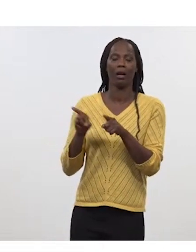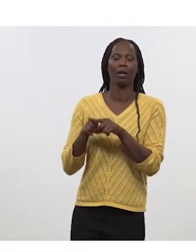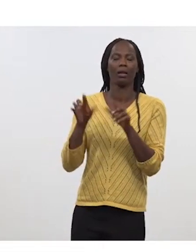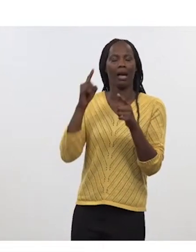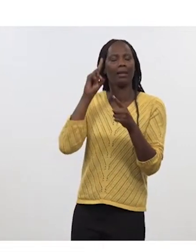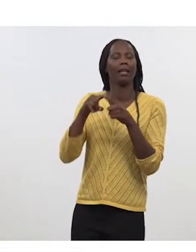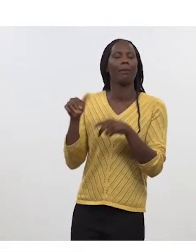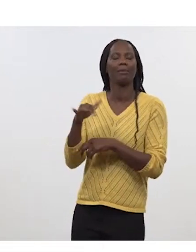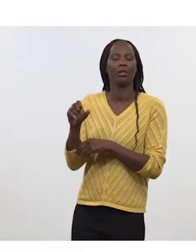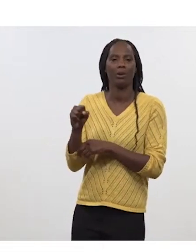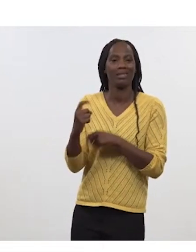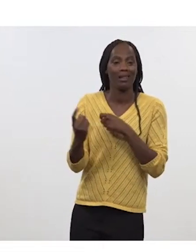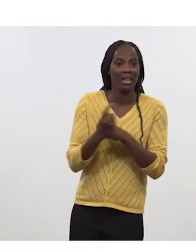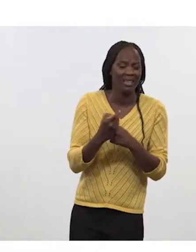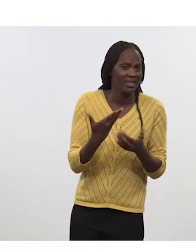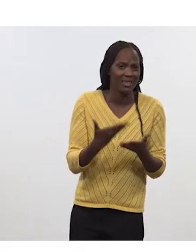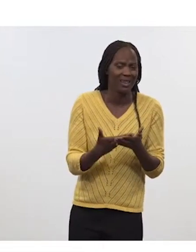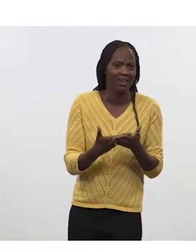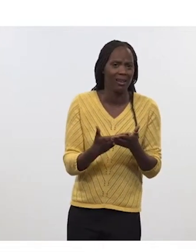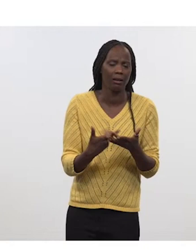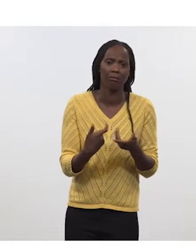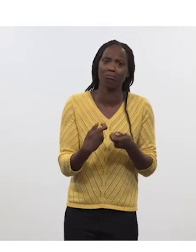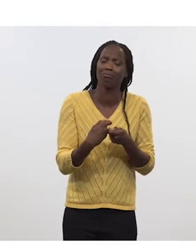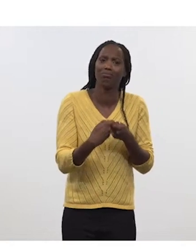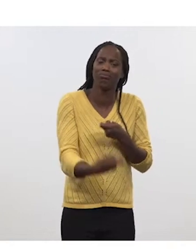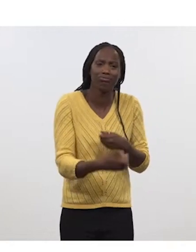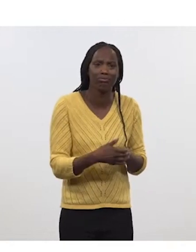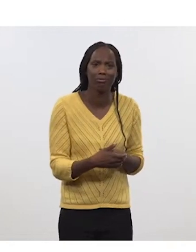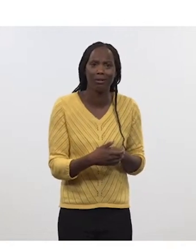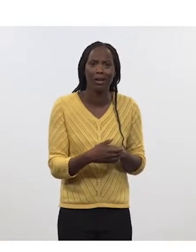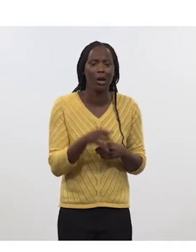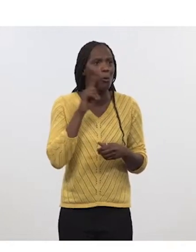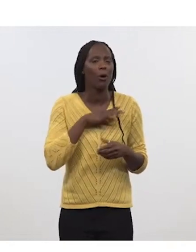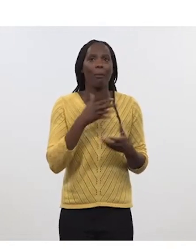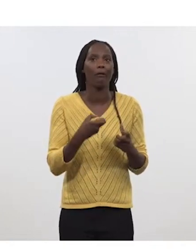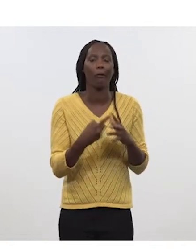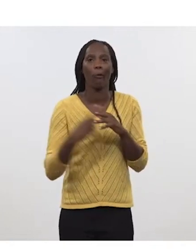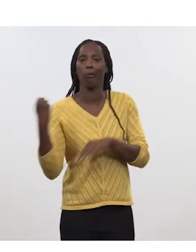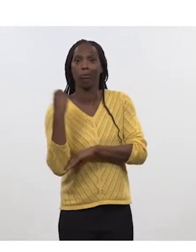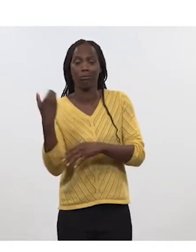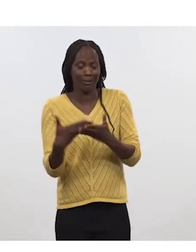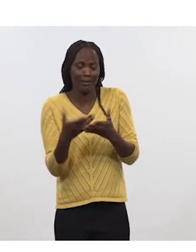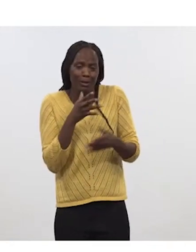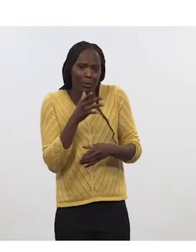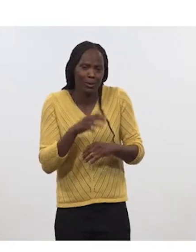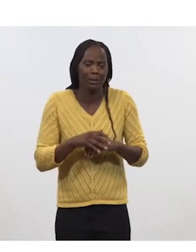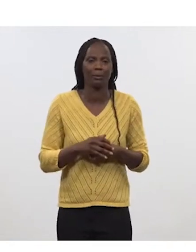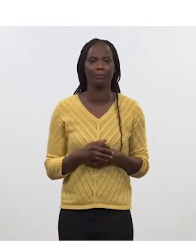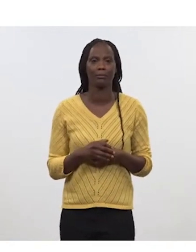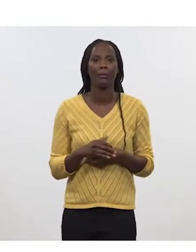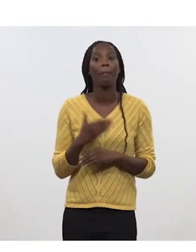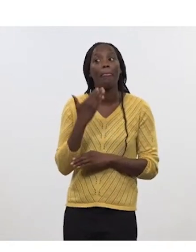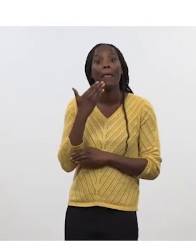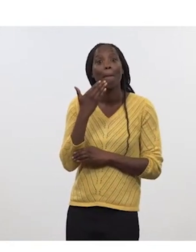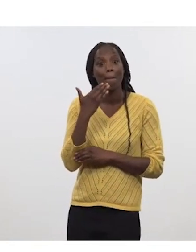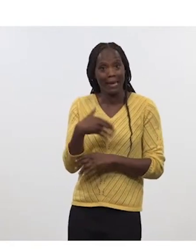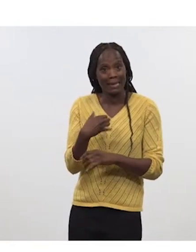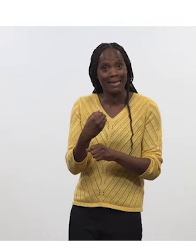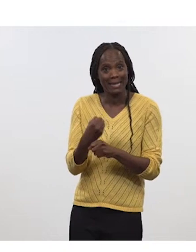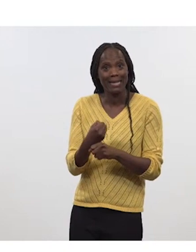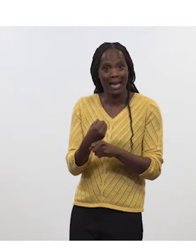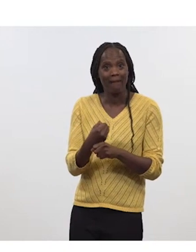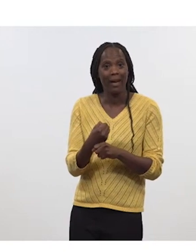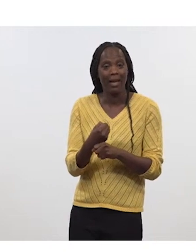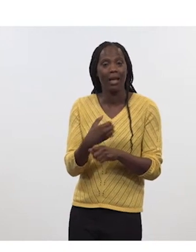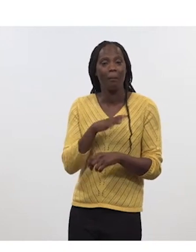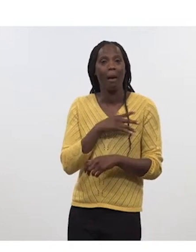tactique et c'est du suicide stratégique de vouloir se mettre sur une île. Et je remercie le travail qui a été fait par les trois chefs d'état